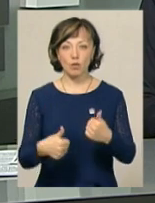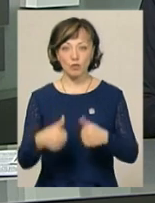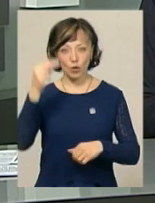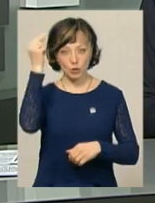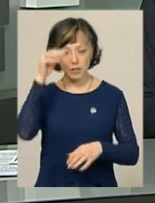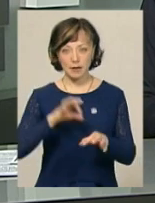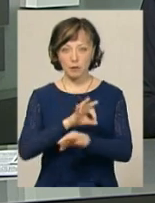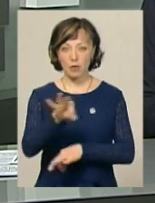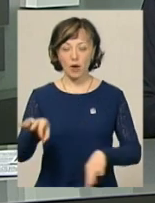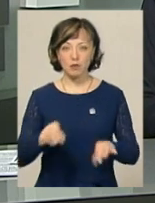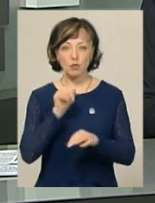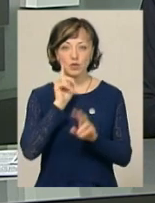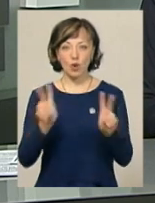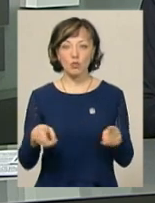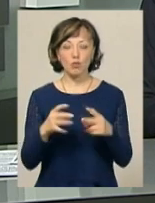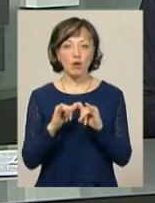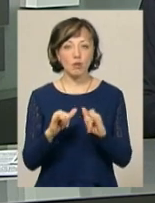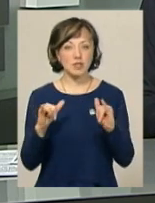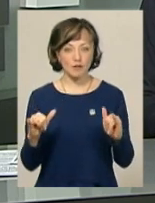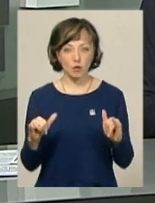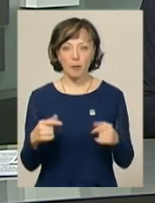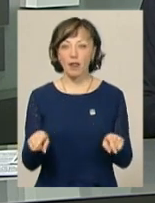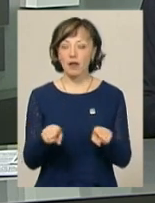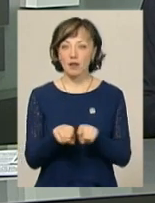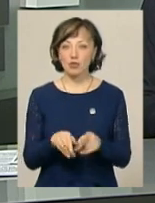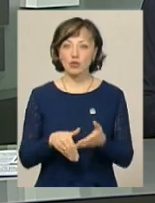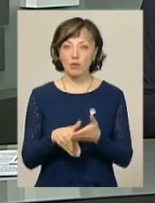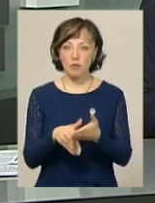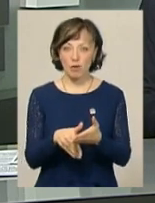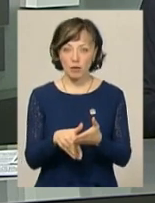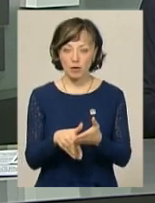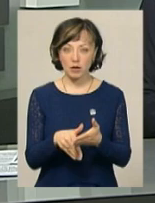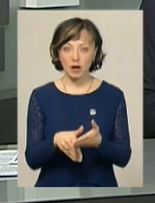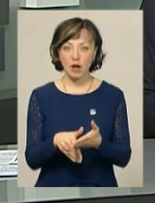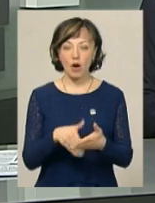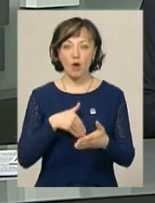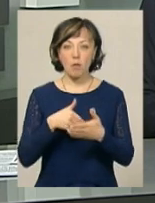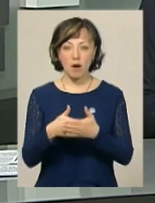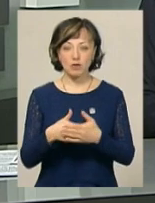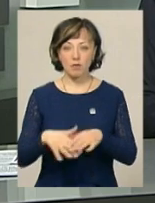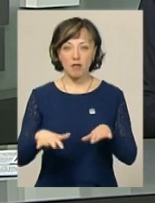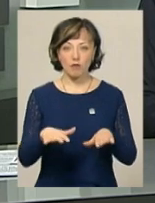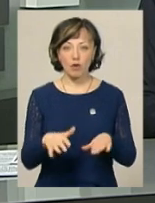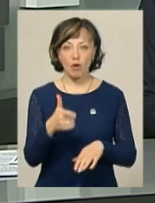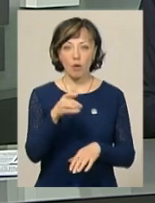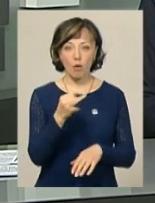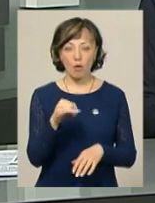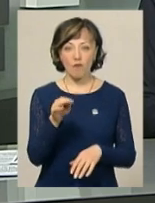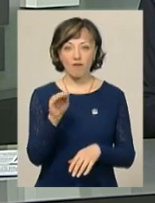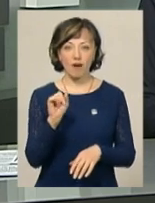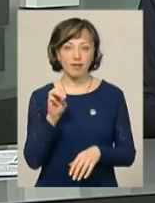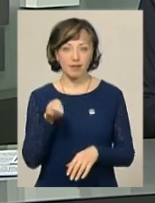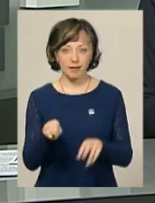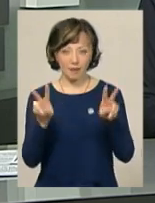учнівських проєктів від Молодіжного клубу розвитку, а також за допомогою громадської платформи «Гоуфанд». Як